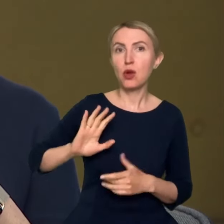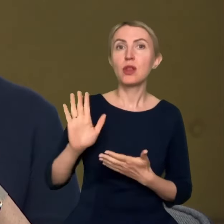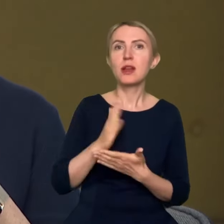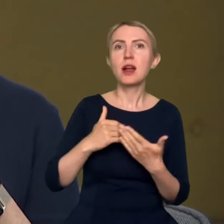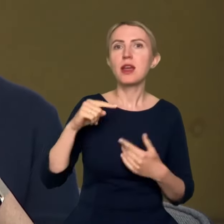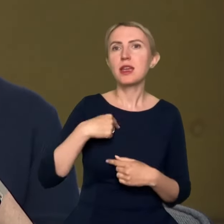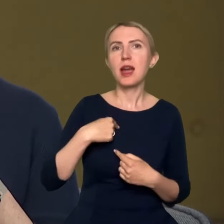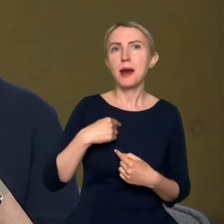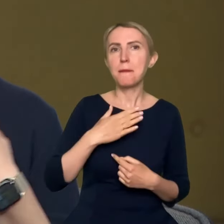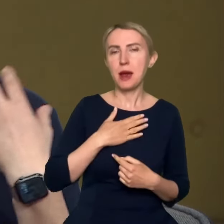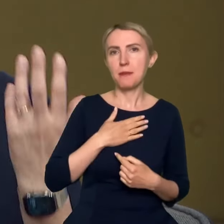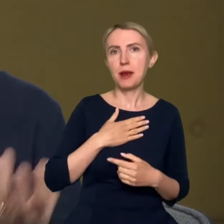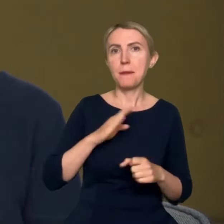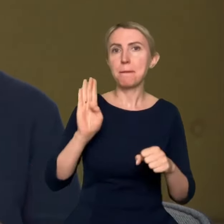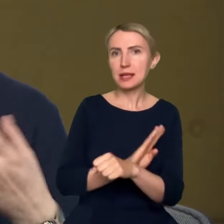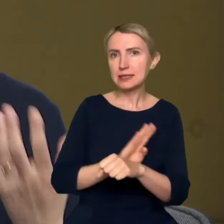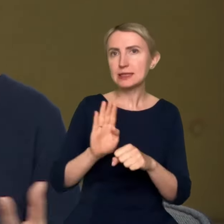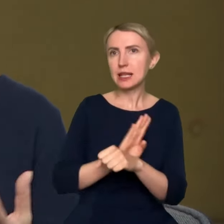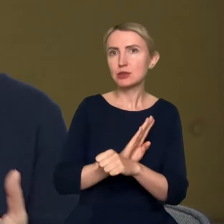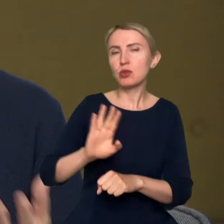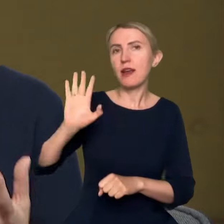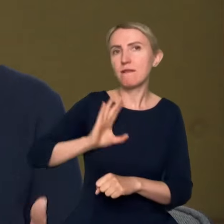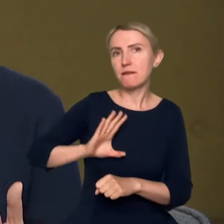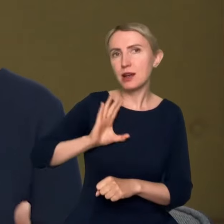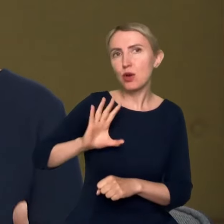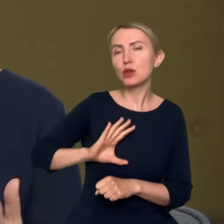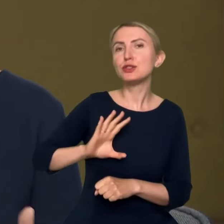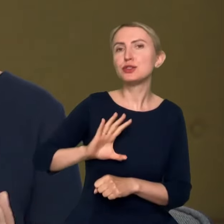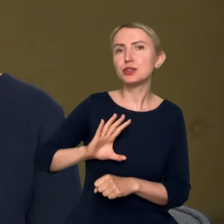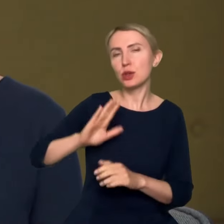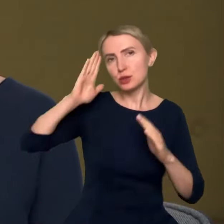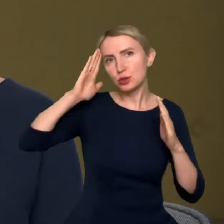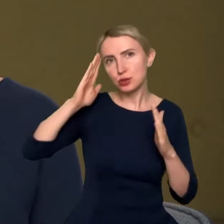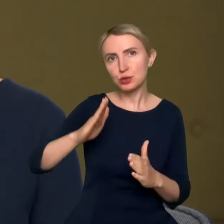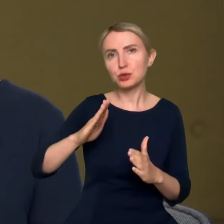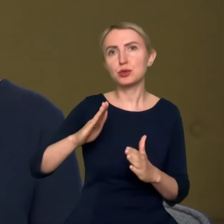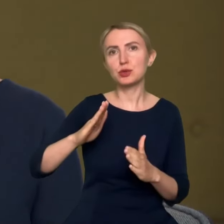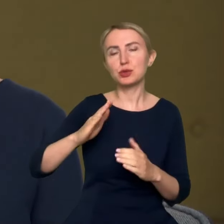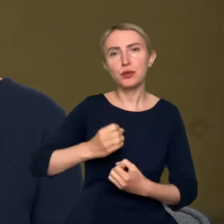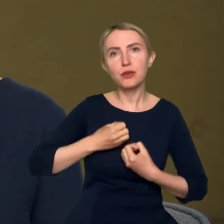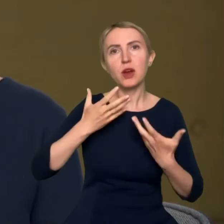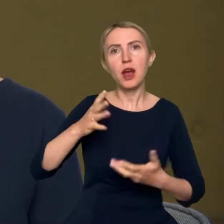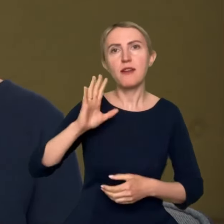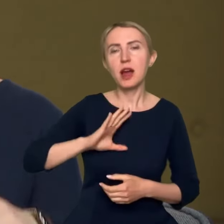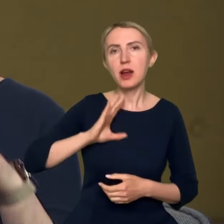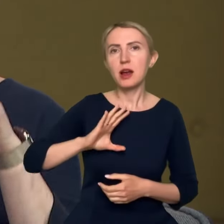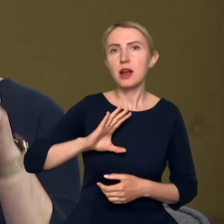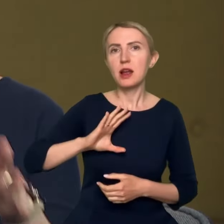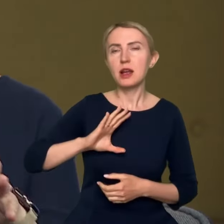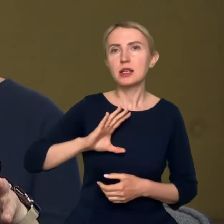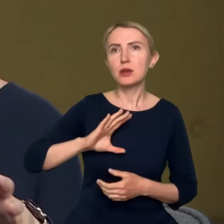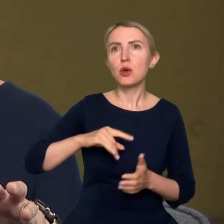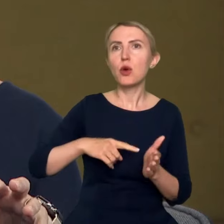operuję, czyli biznes, no wokół wartości jest skupione i wokół wytwarzania wartości. I właśnie te